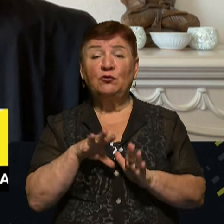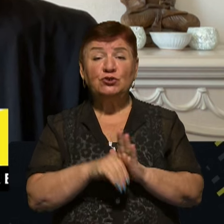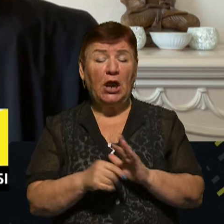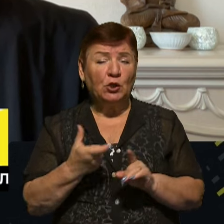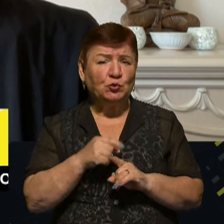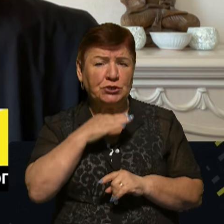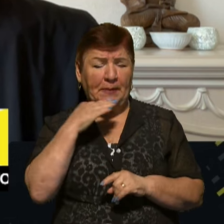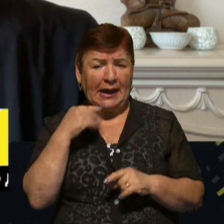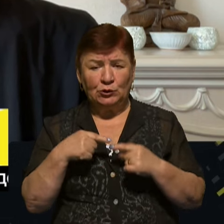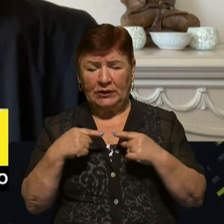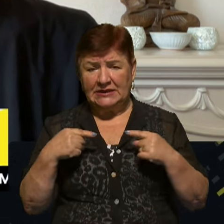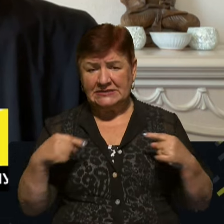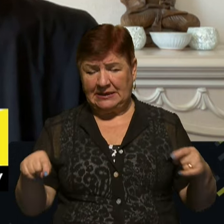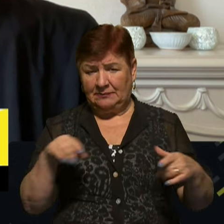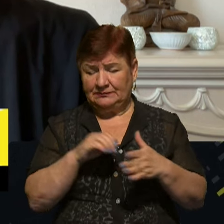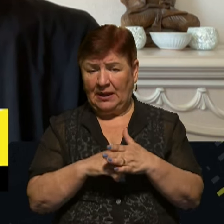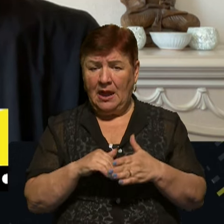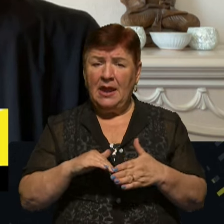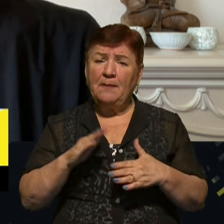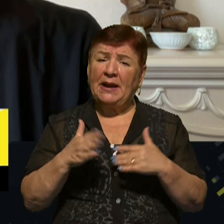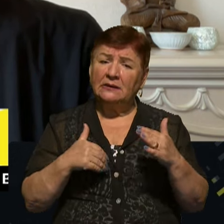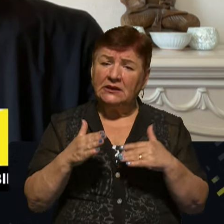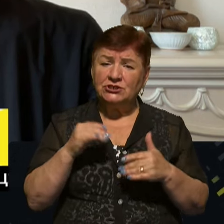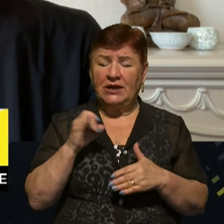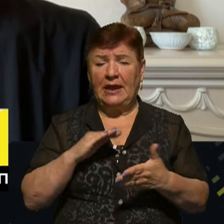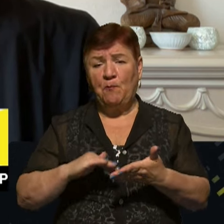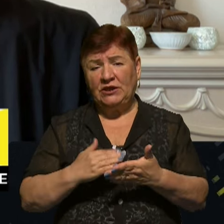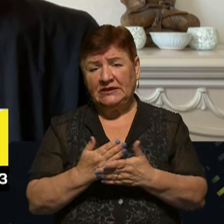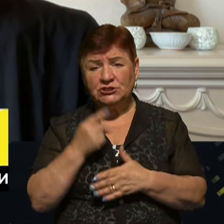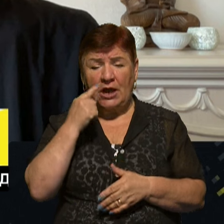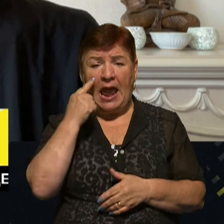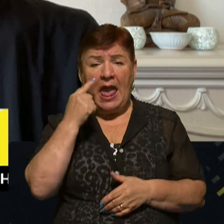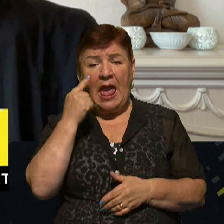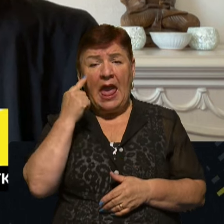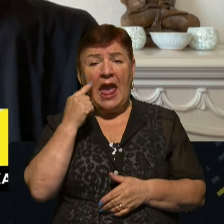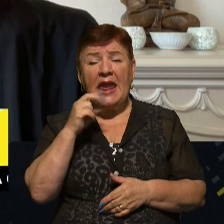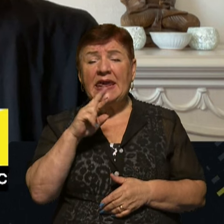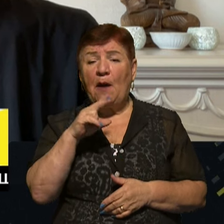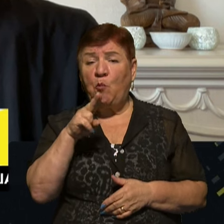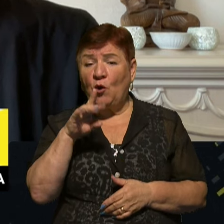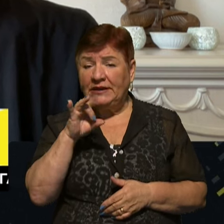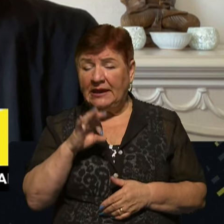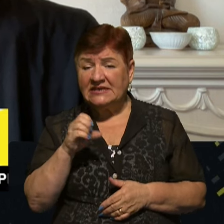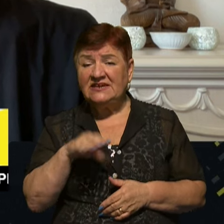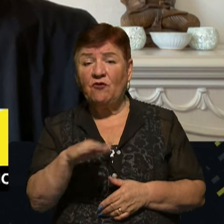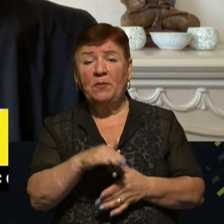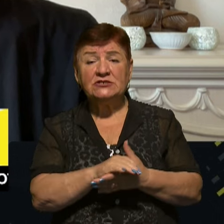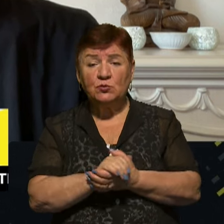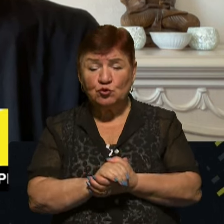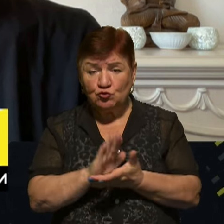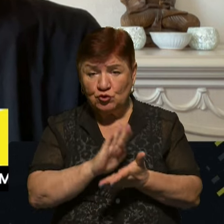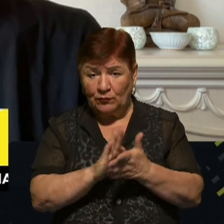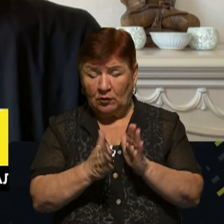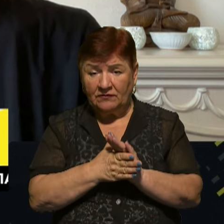багато різних аспектів, і практичних, і політичних. Наприклад, Японія повинна викладати безпекою пакт з Європейським Союзом, що будуть стосуватися